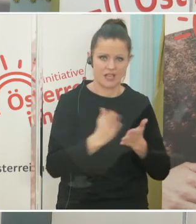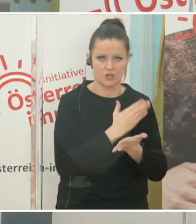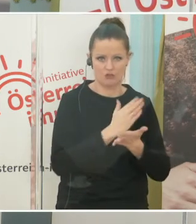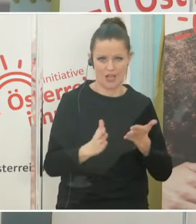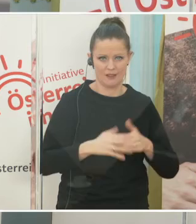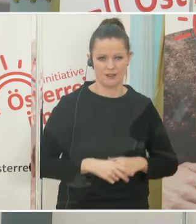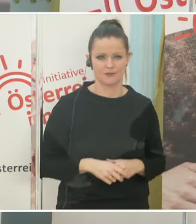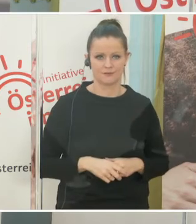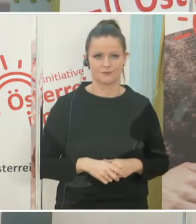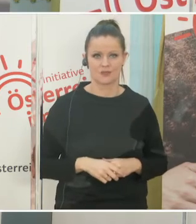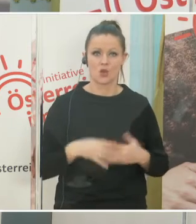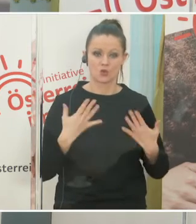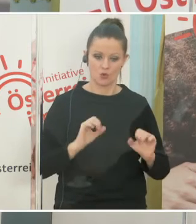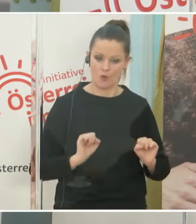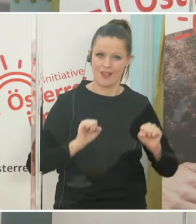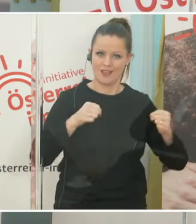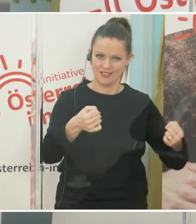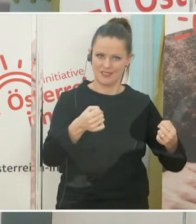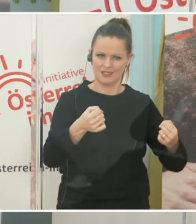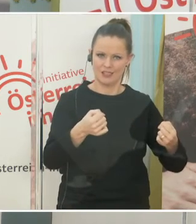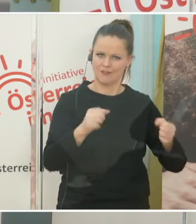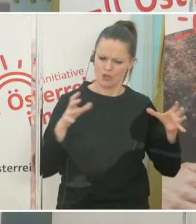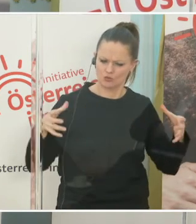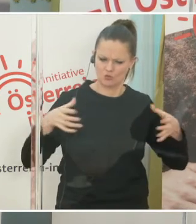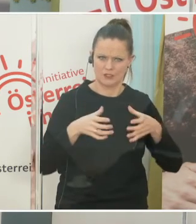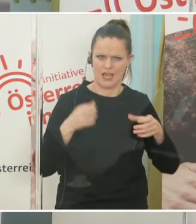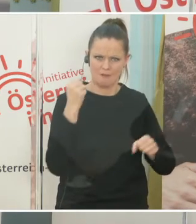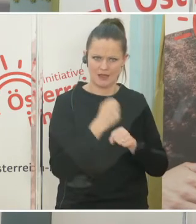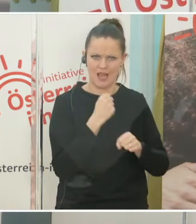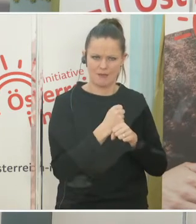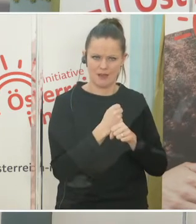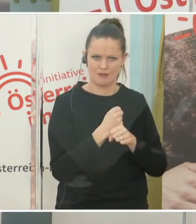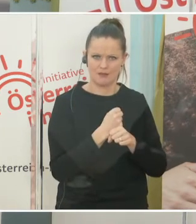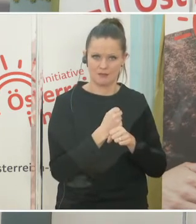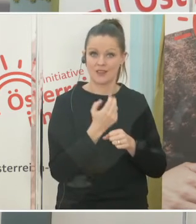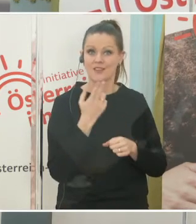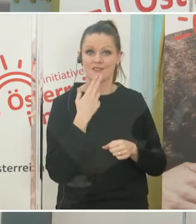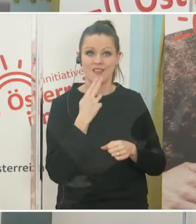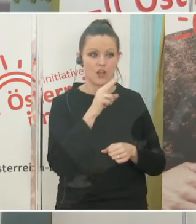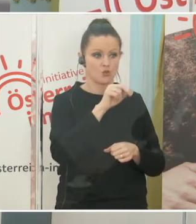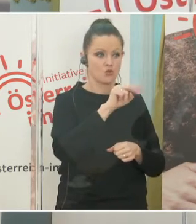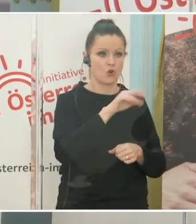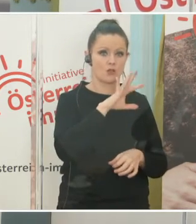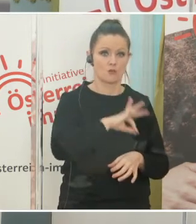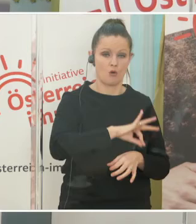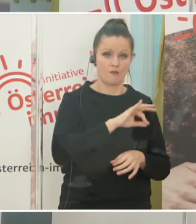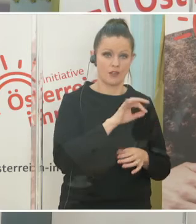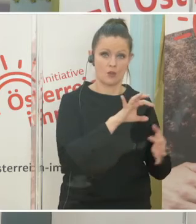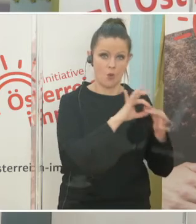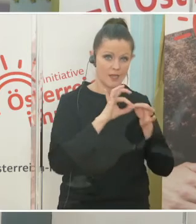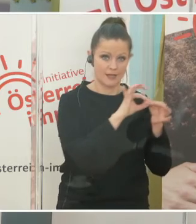kann. Mit der Initiative wollen wir einen Schulterschluss schaffen zwischen Non-Profit-Organisationen,